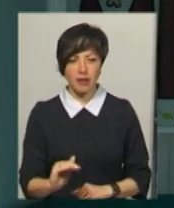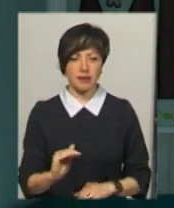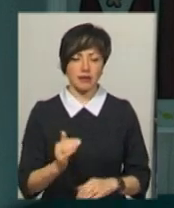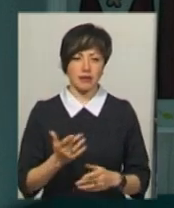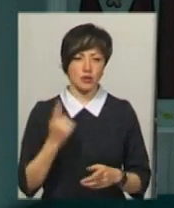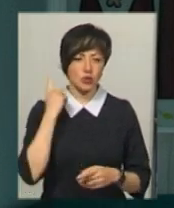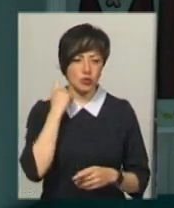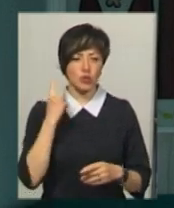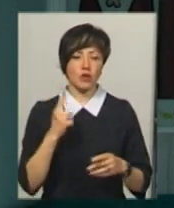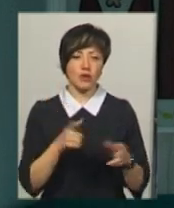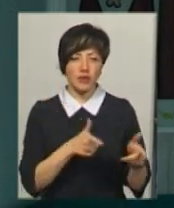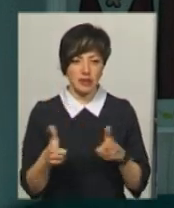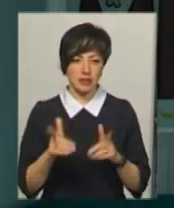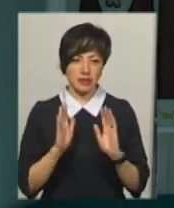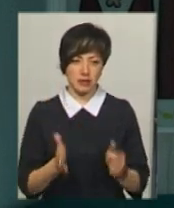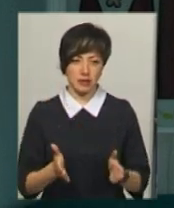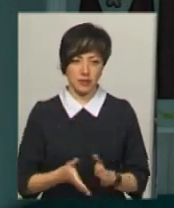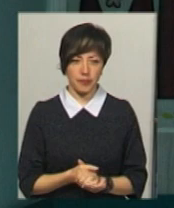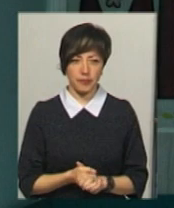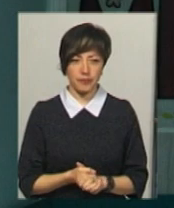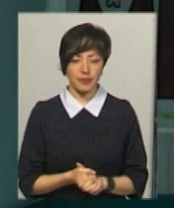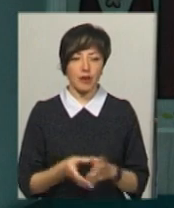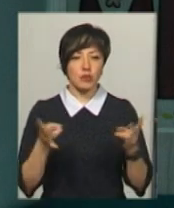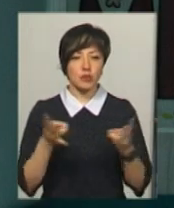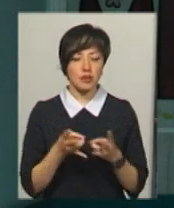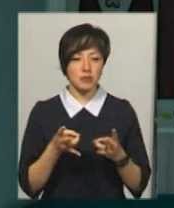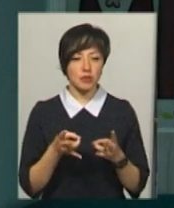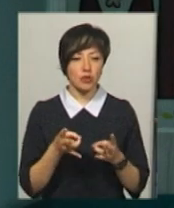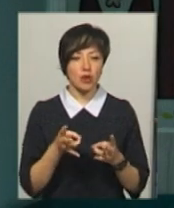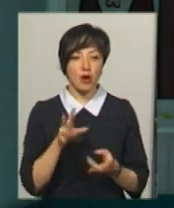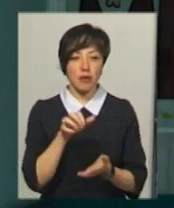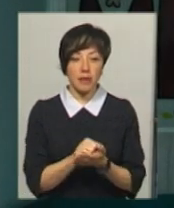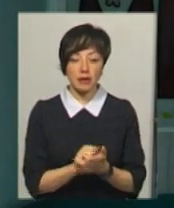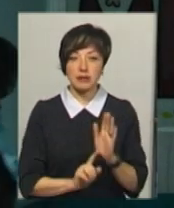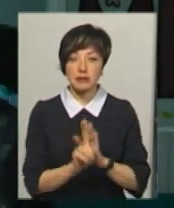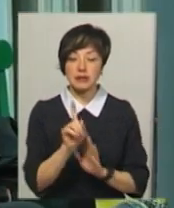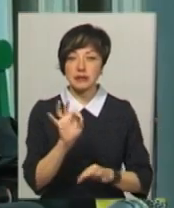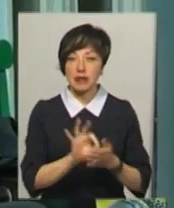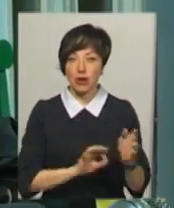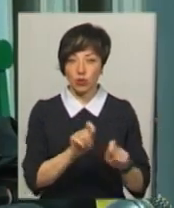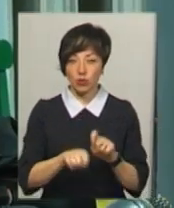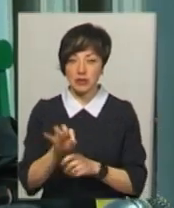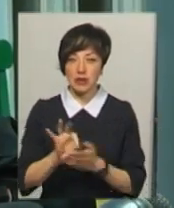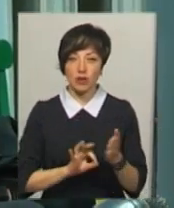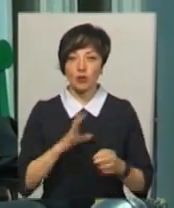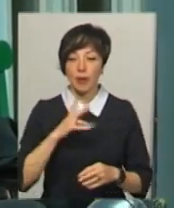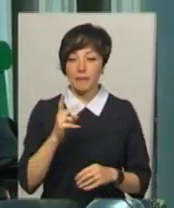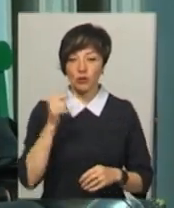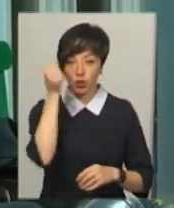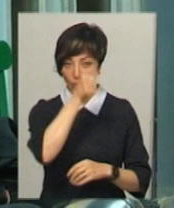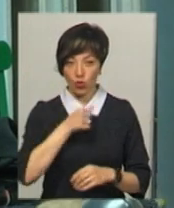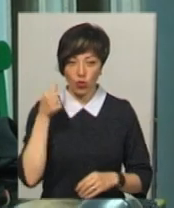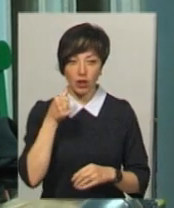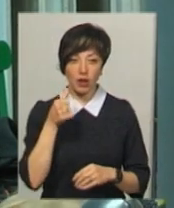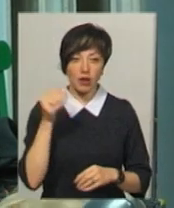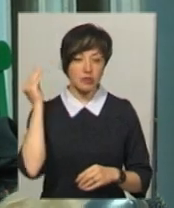слух визріє, не визріє. Потрібно охапатися зразу, контролювати зразу. Коли Поліні було півтори роки, їй